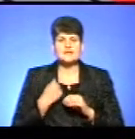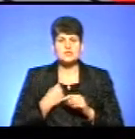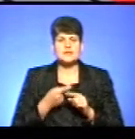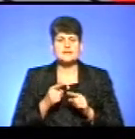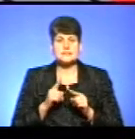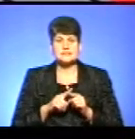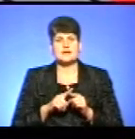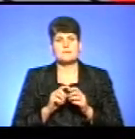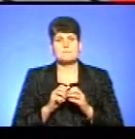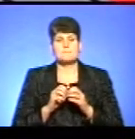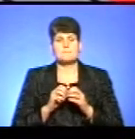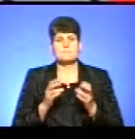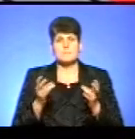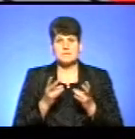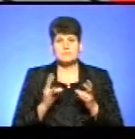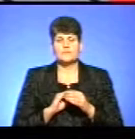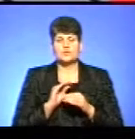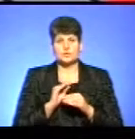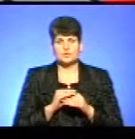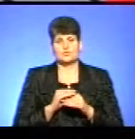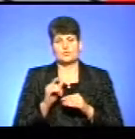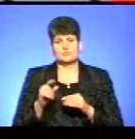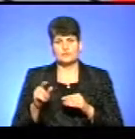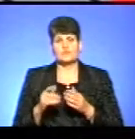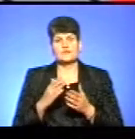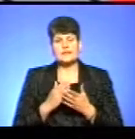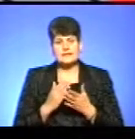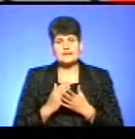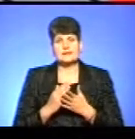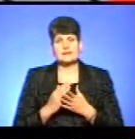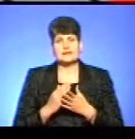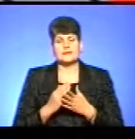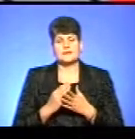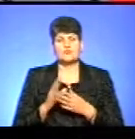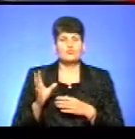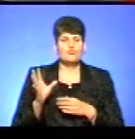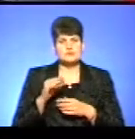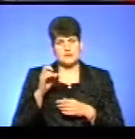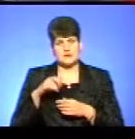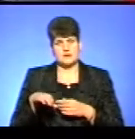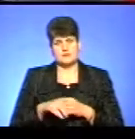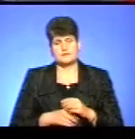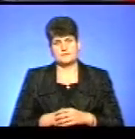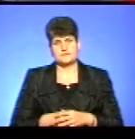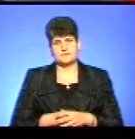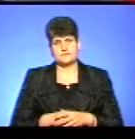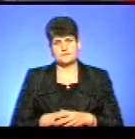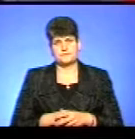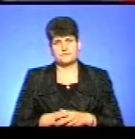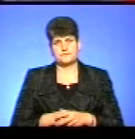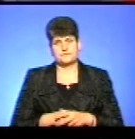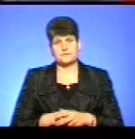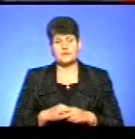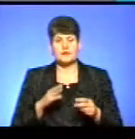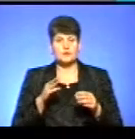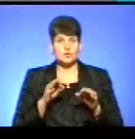потреба в додаткових трудових ресурсах, вона є такою горизонтальною для усіх наших країн, включно з України. То, можливо, навіть